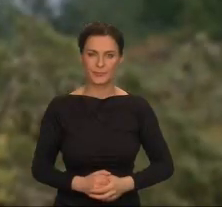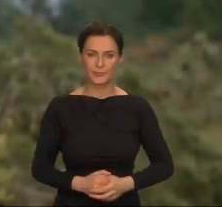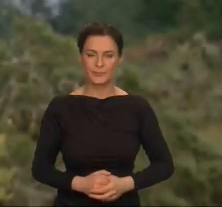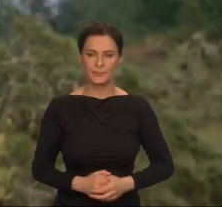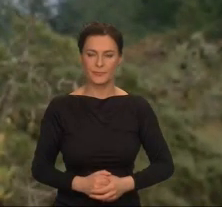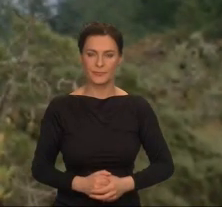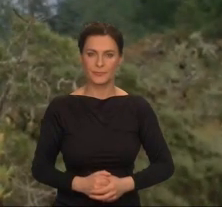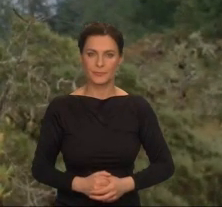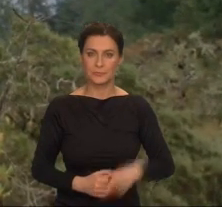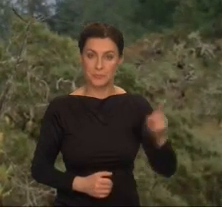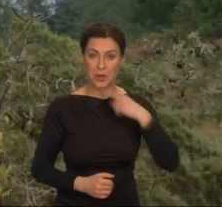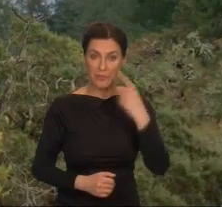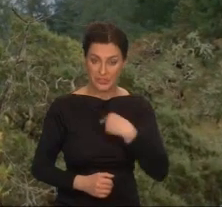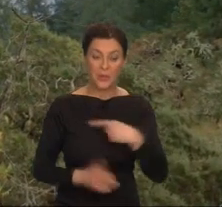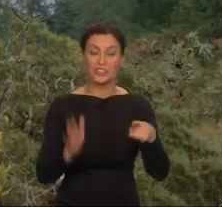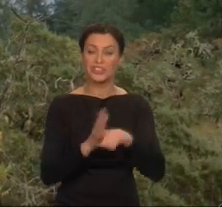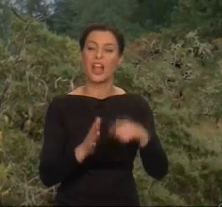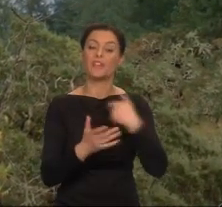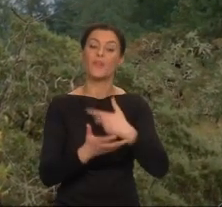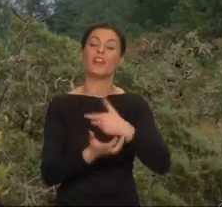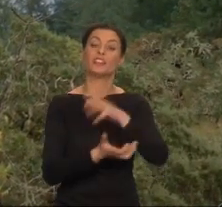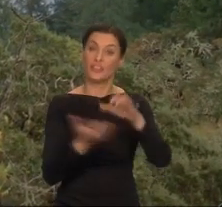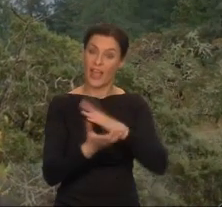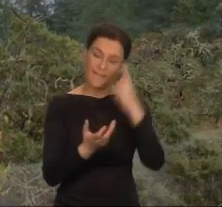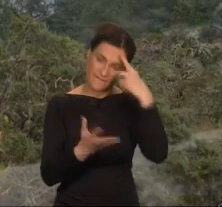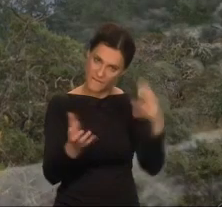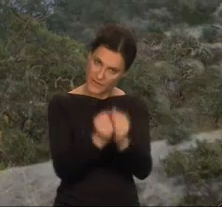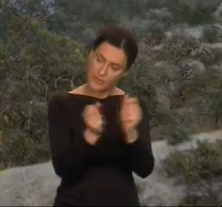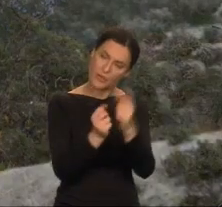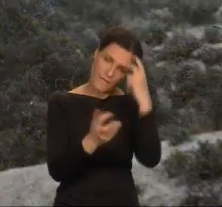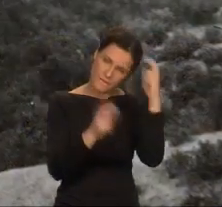Powiedziała, że w tej wymyślonej krainie chciałaby żyć.